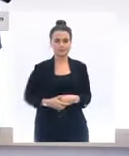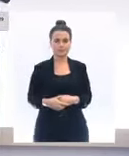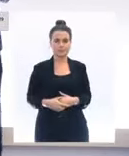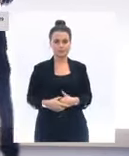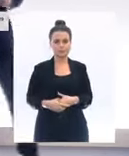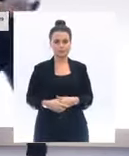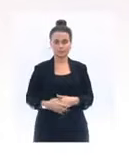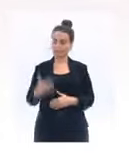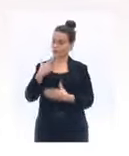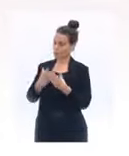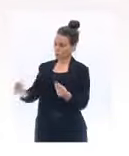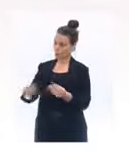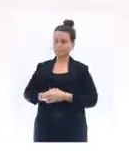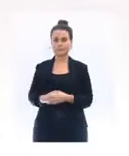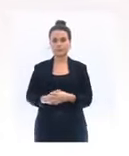Merci beaucoup.